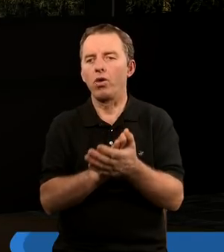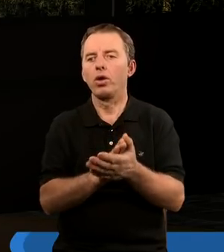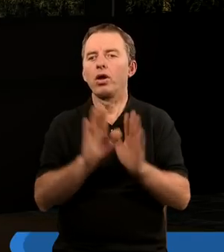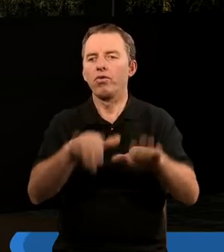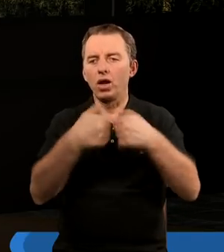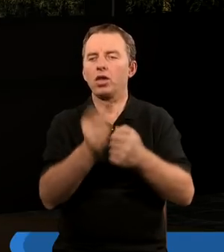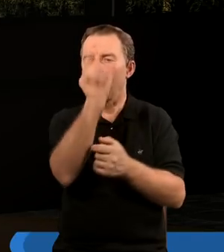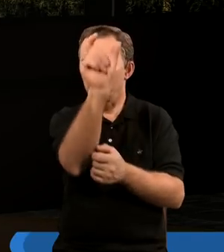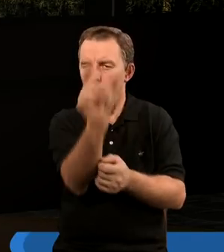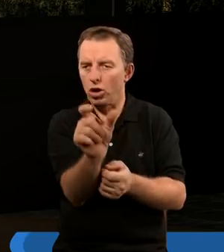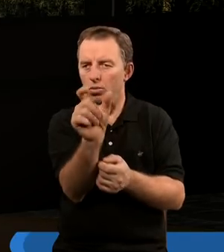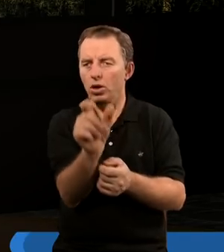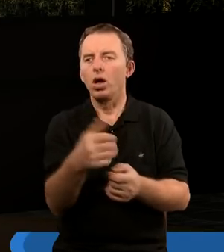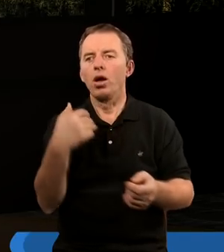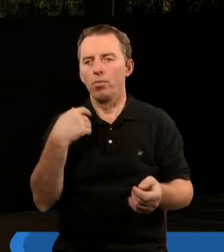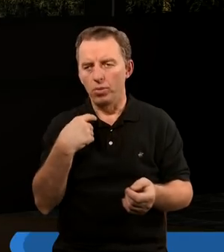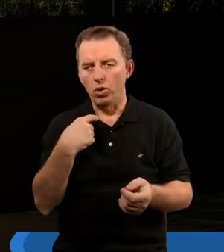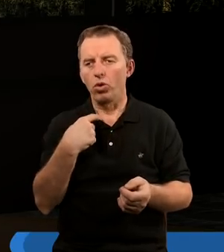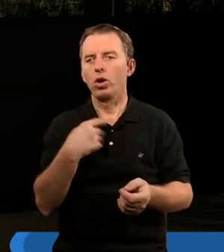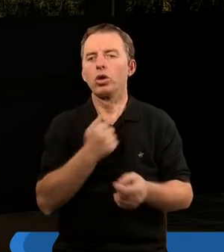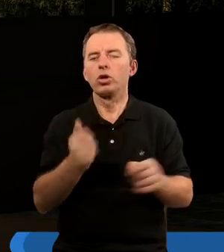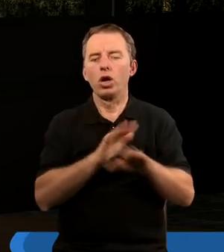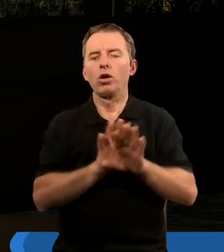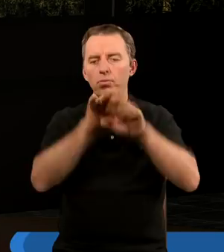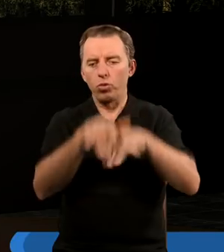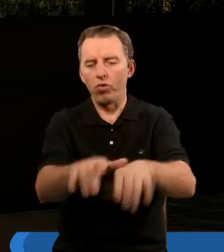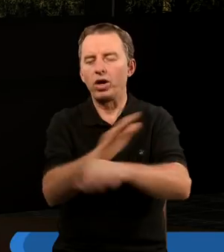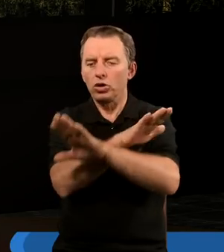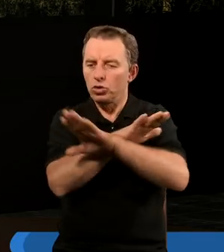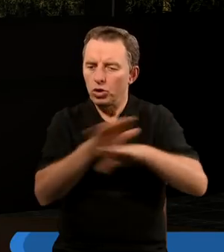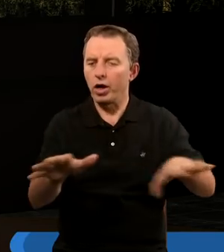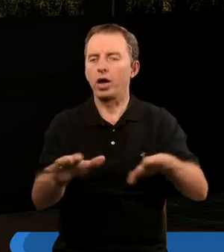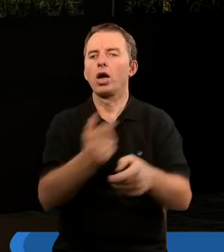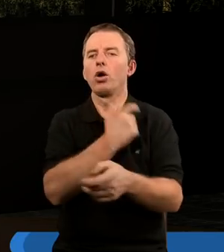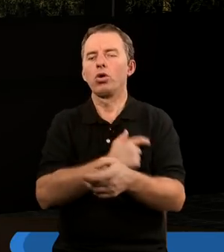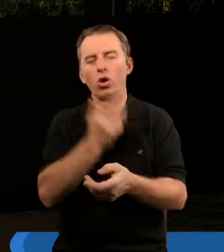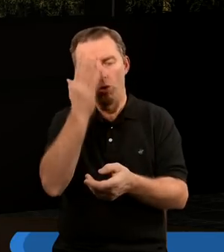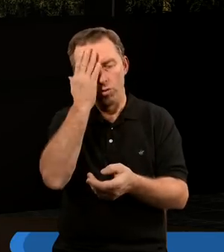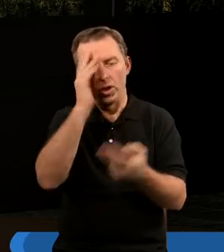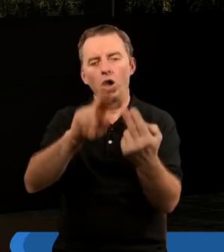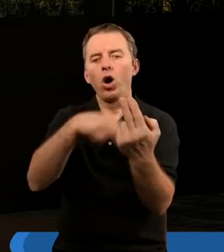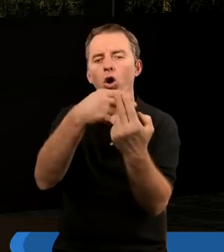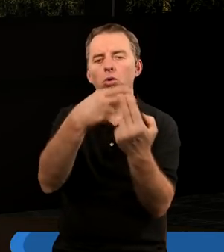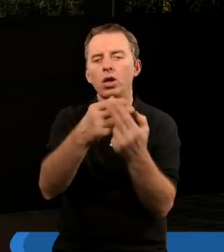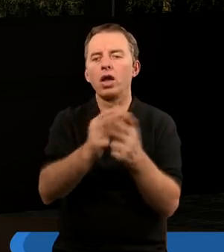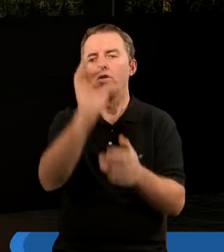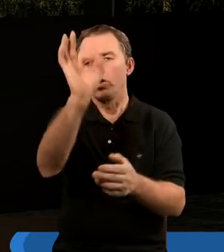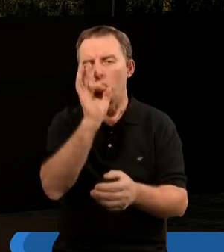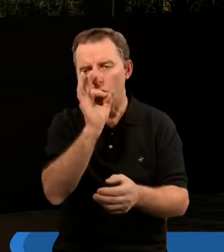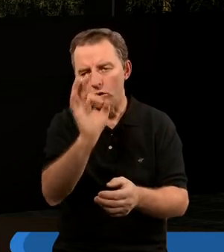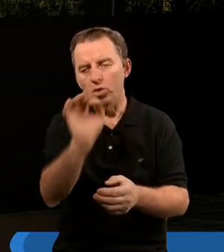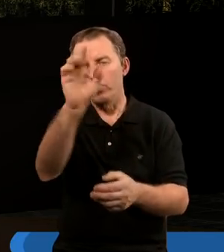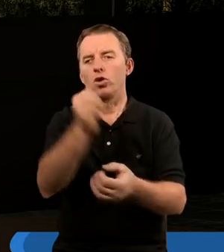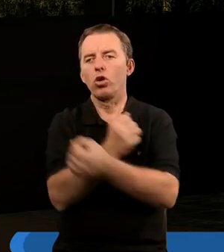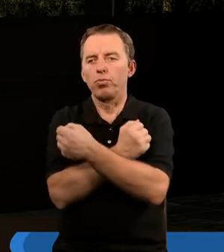względem Ciebie mogła wypływać ze szczerego serca. Byśmy umieli odpowiadać na Twoje dobro,